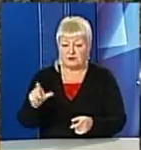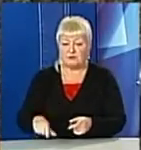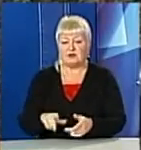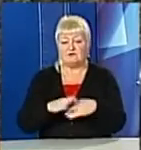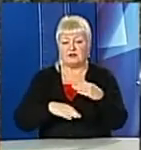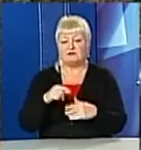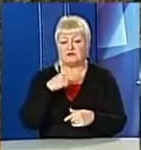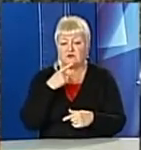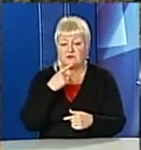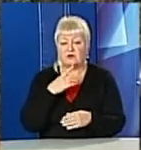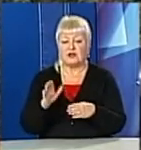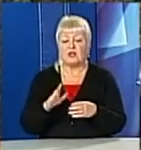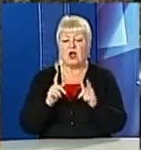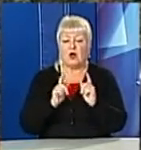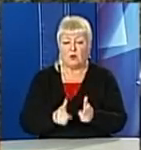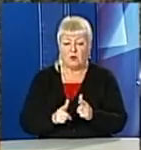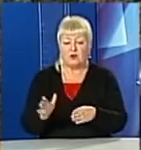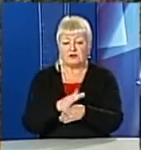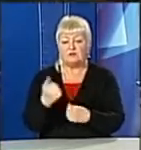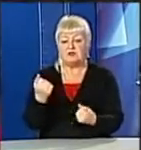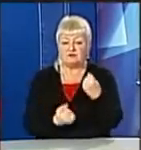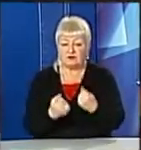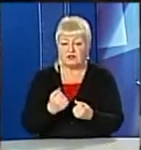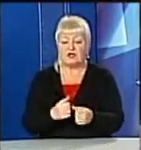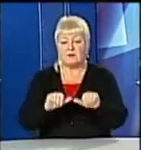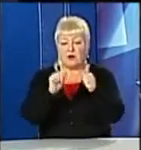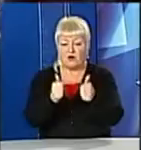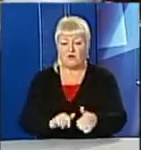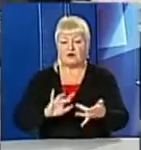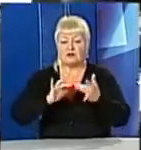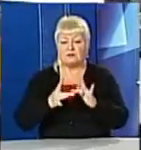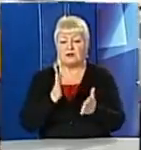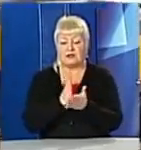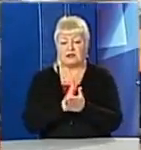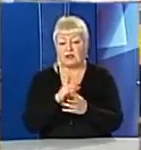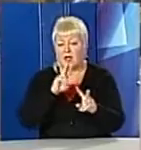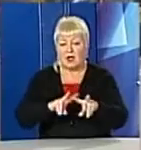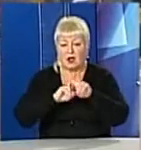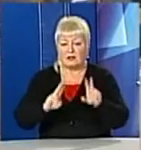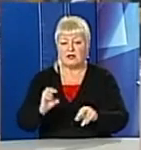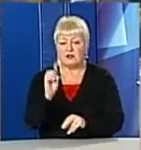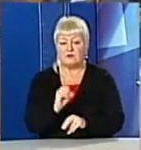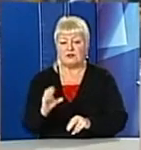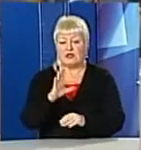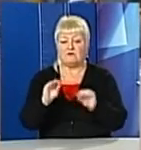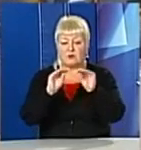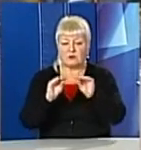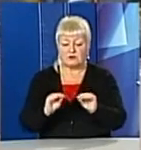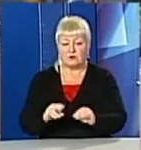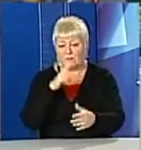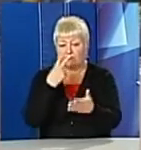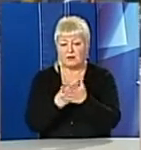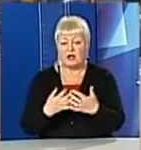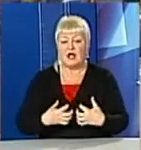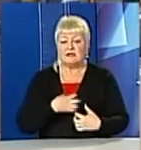між водіями, оформлена в електронній формі, є повним аналогом європротоколів, надіслених або представлених страховику